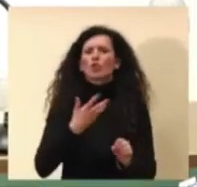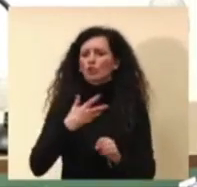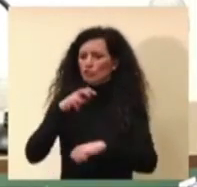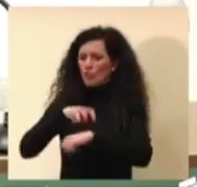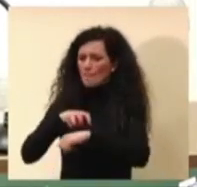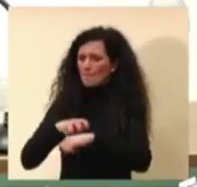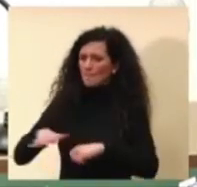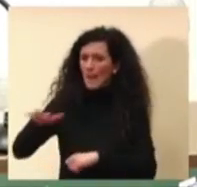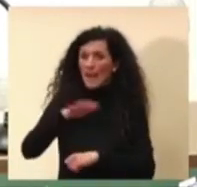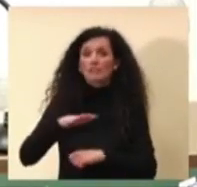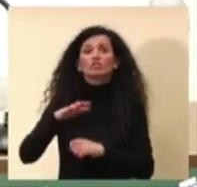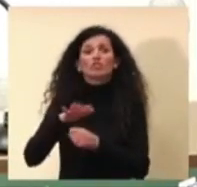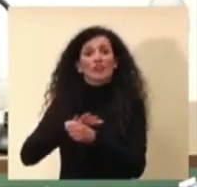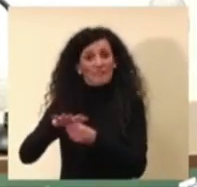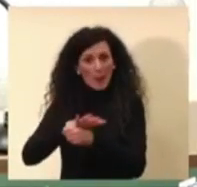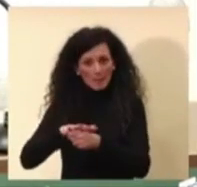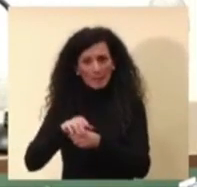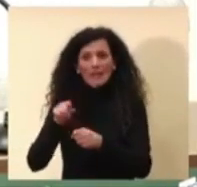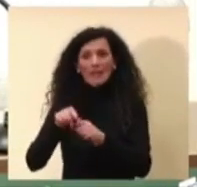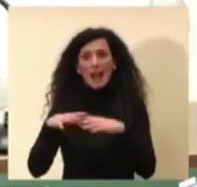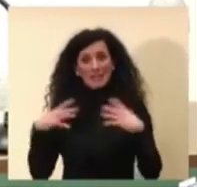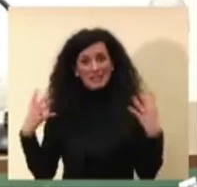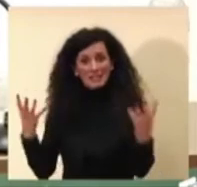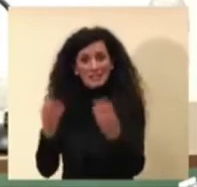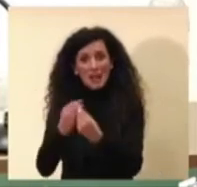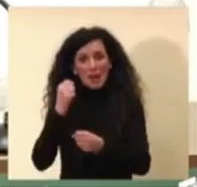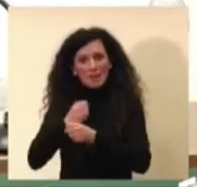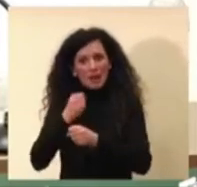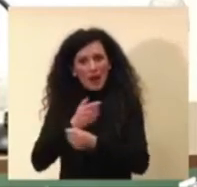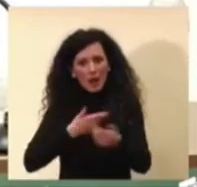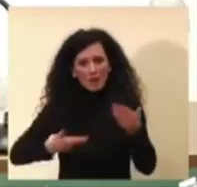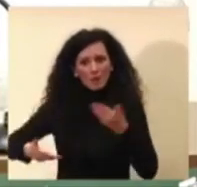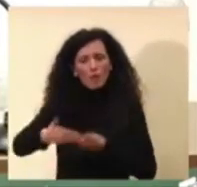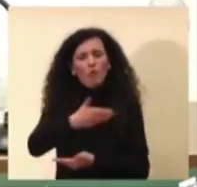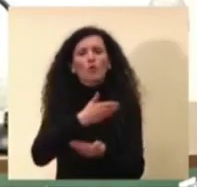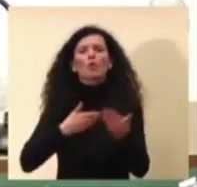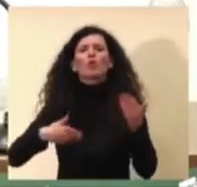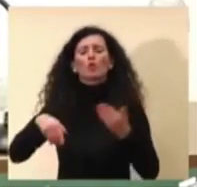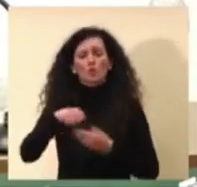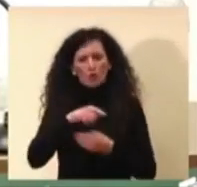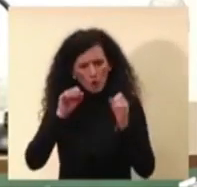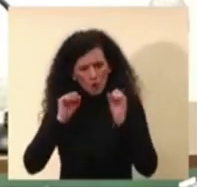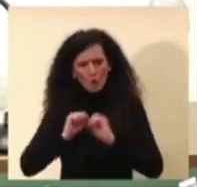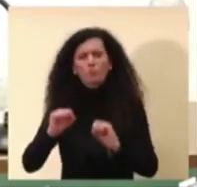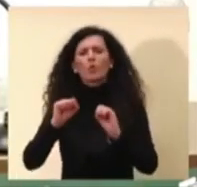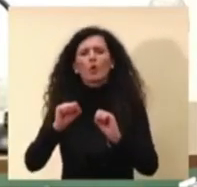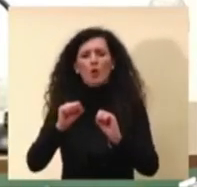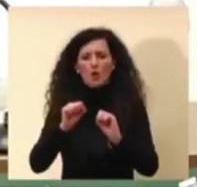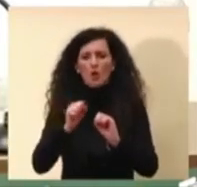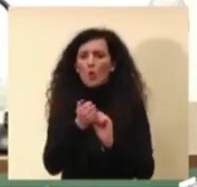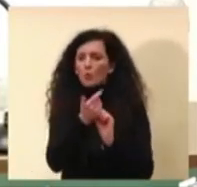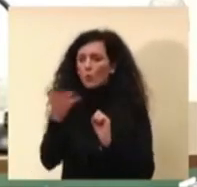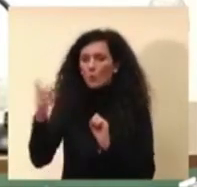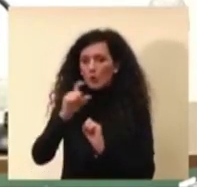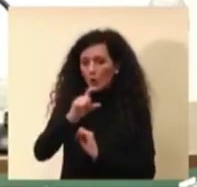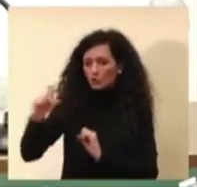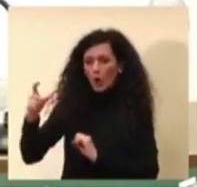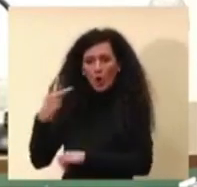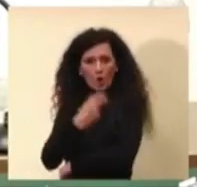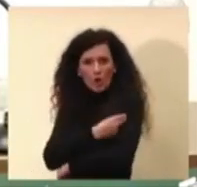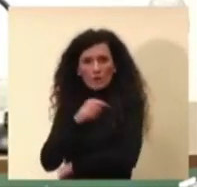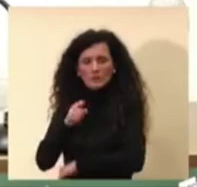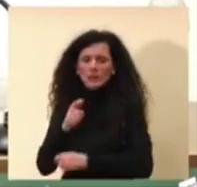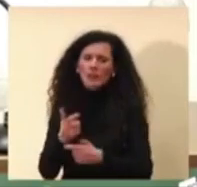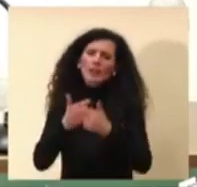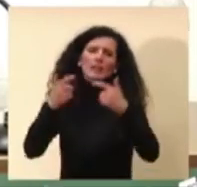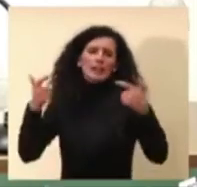medici di famiglia sarà possibile incrementare il numero di dosi che vengono a